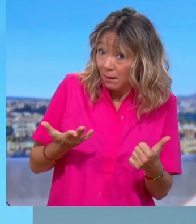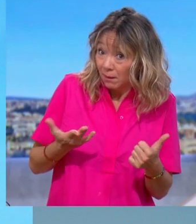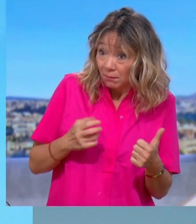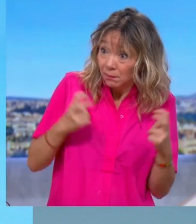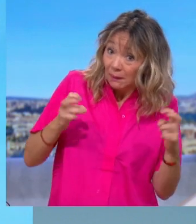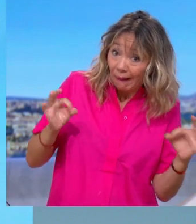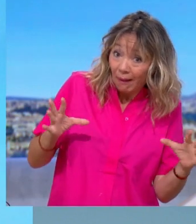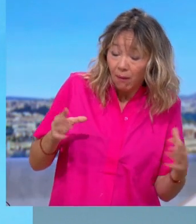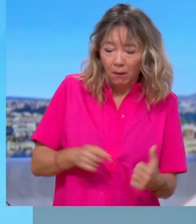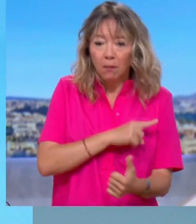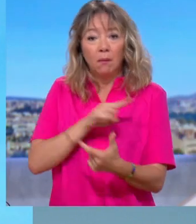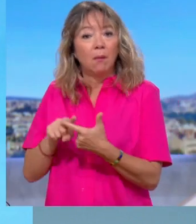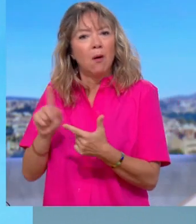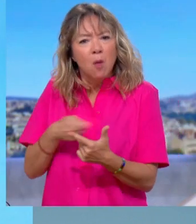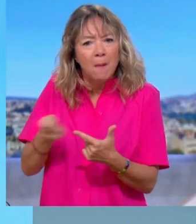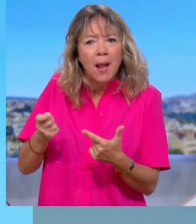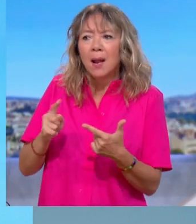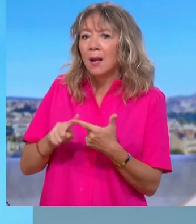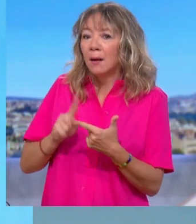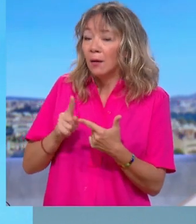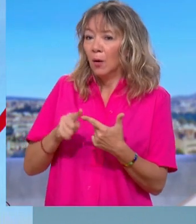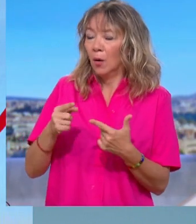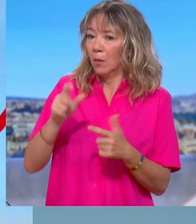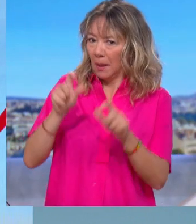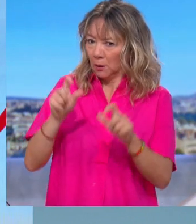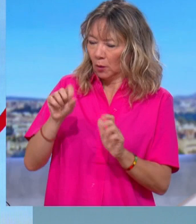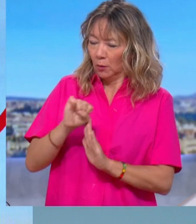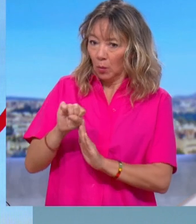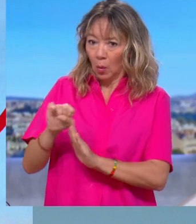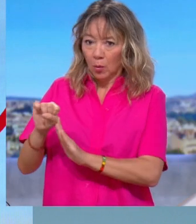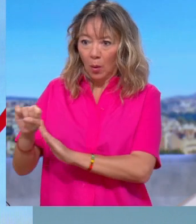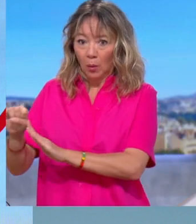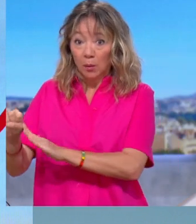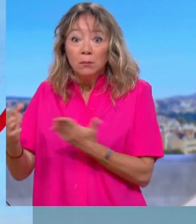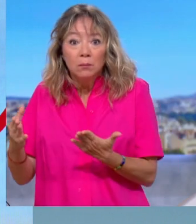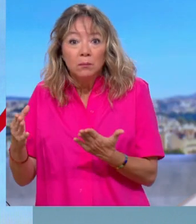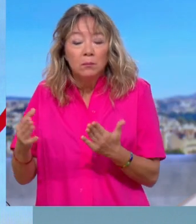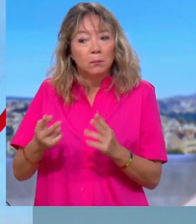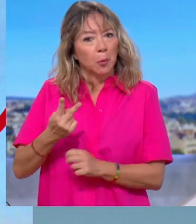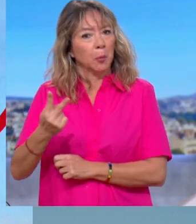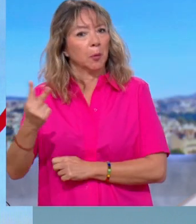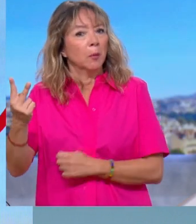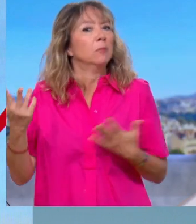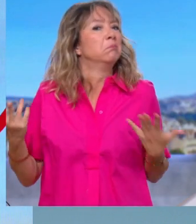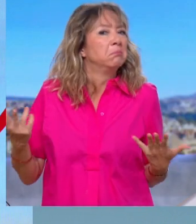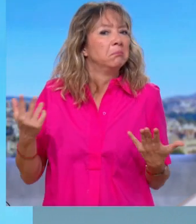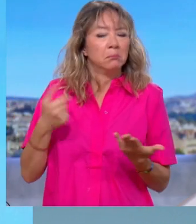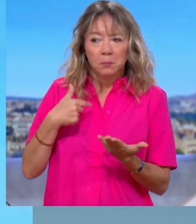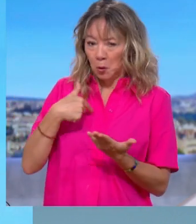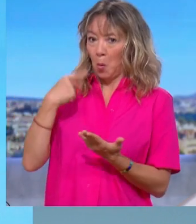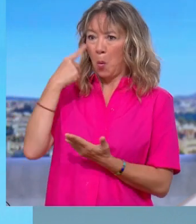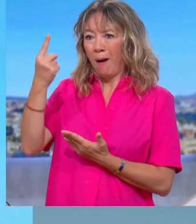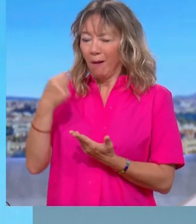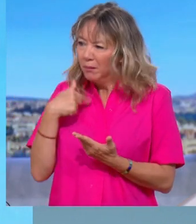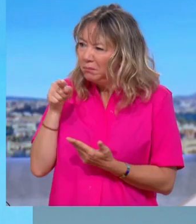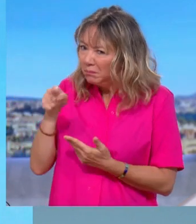des gens qui se droitisent progressivement, rentrent sur une ligne qui n'était pas celle que l'on pensait être celle du